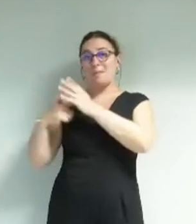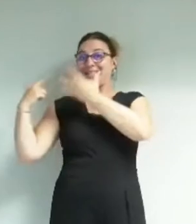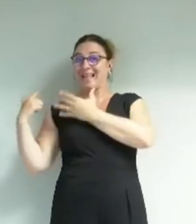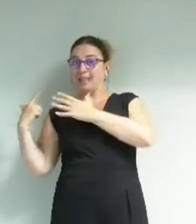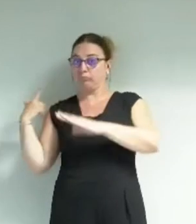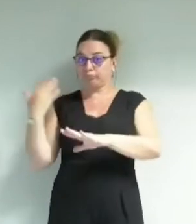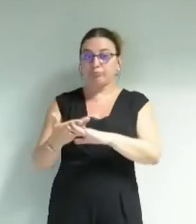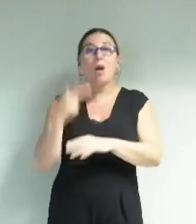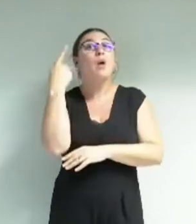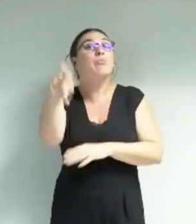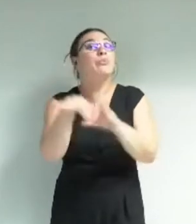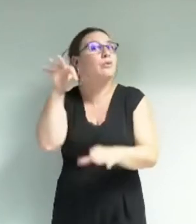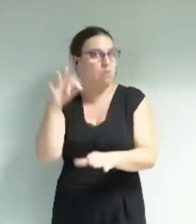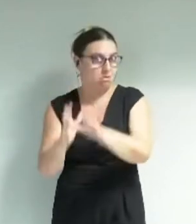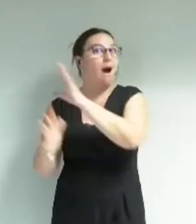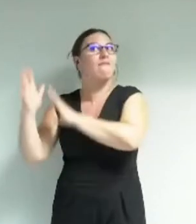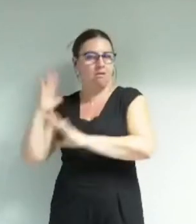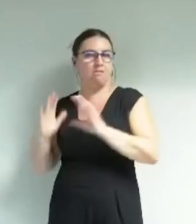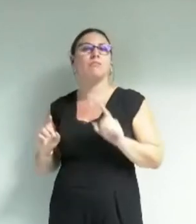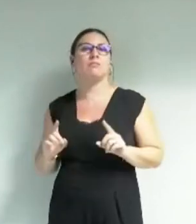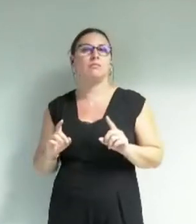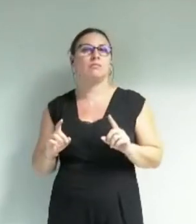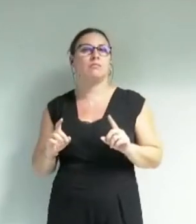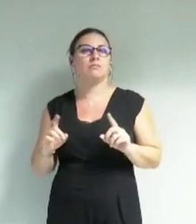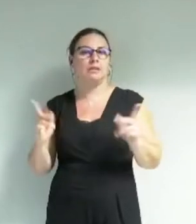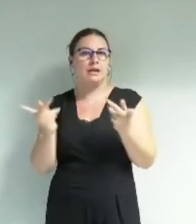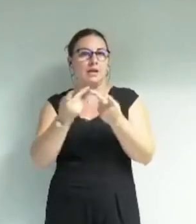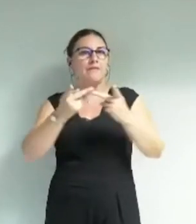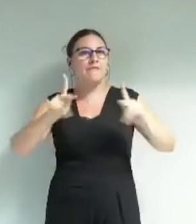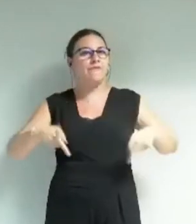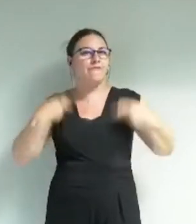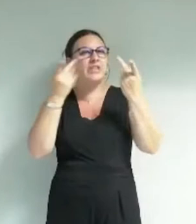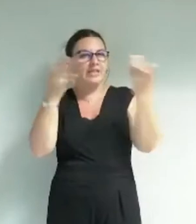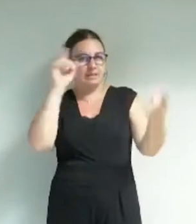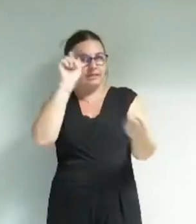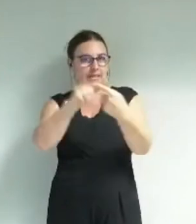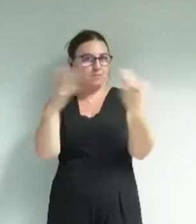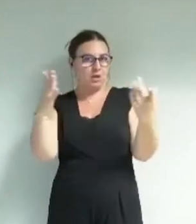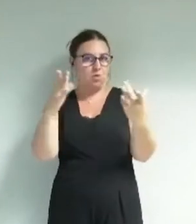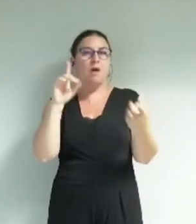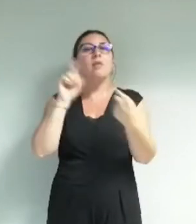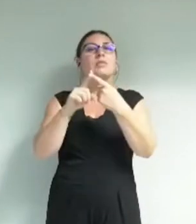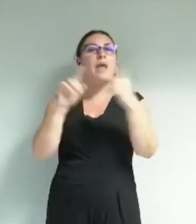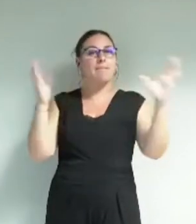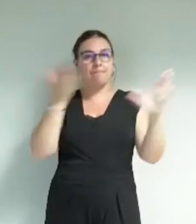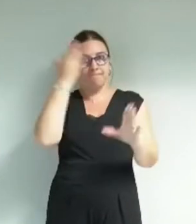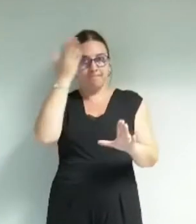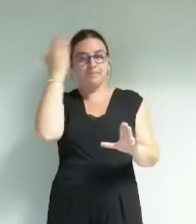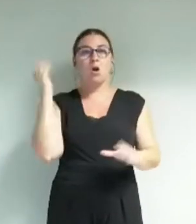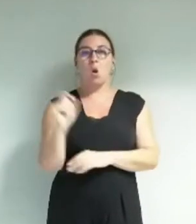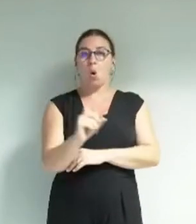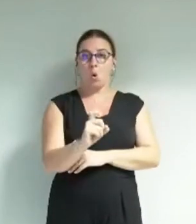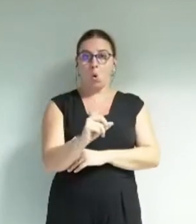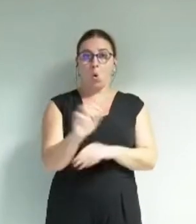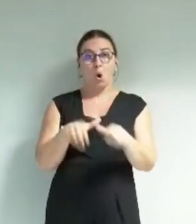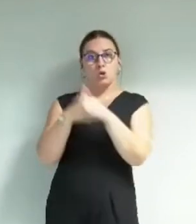Avant vous, donc. Voilà ce que raconte l'œuvre. Le thème général de sa proposition est l'eau, en référence au